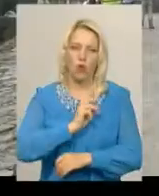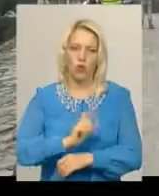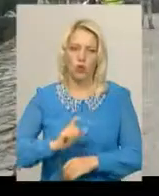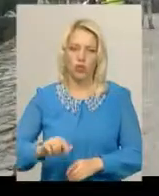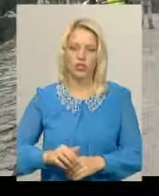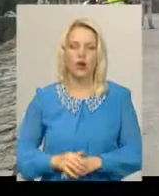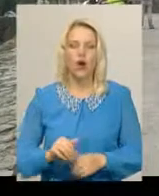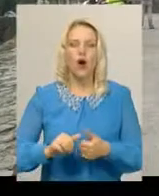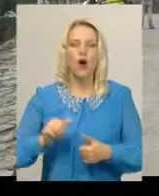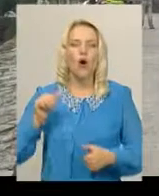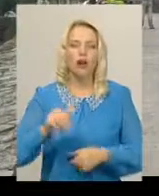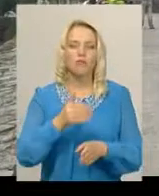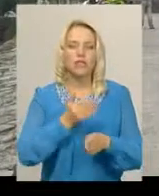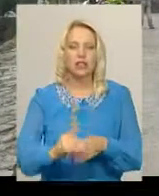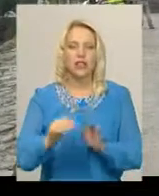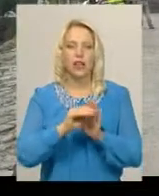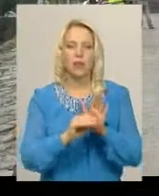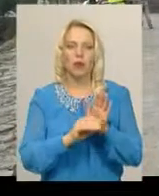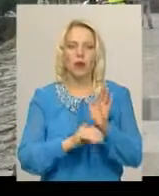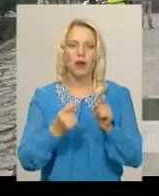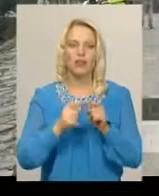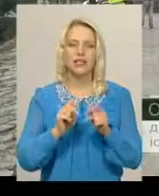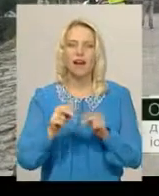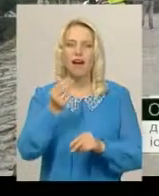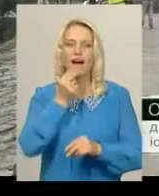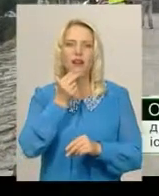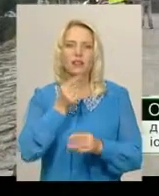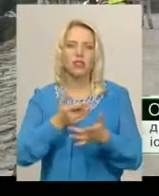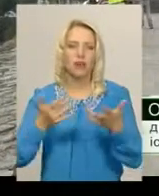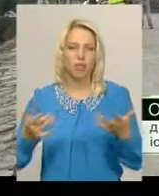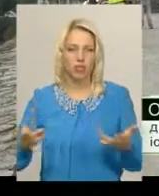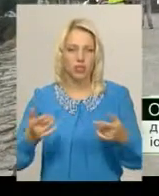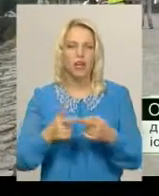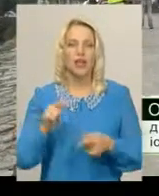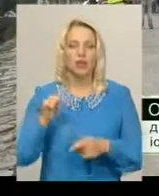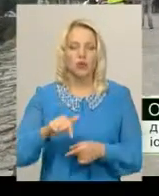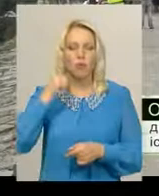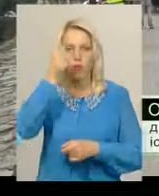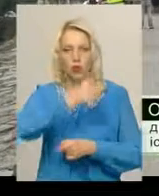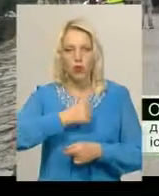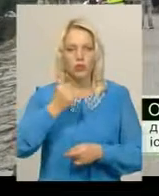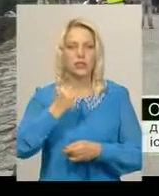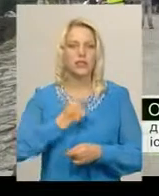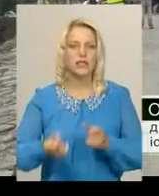Окрема частина програми – це гастрономічна. В цьому році в з'явилася